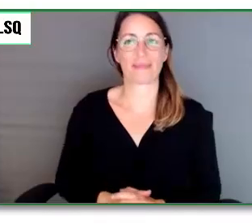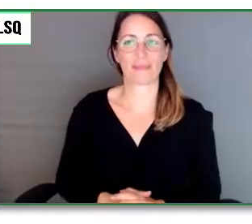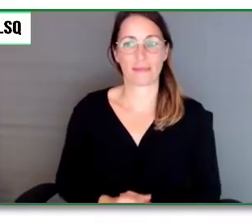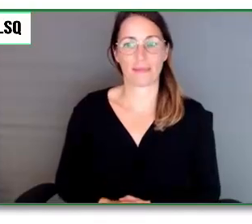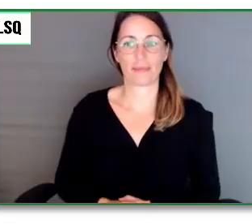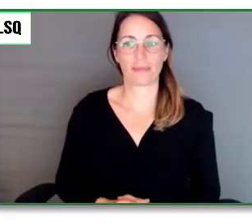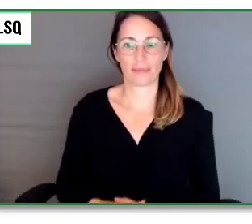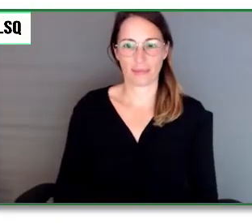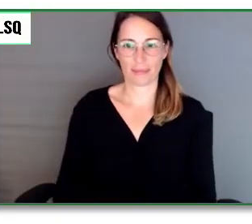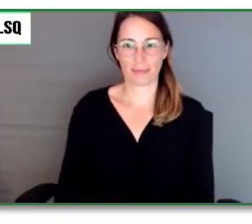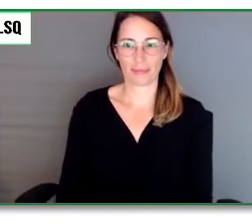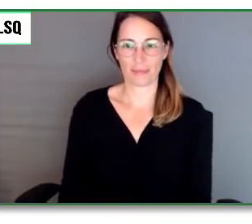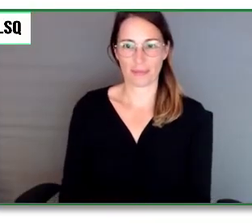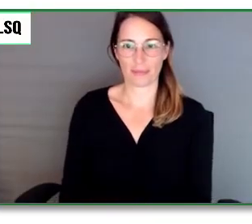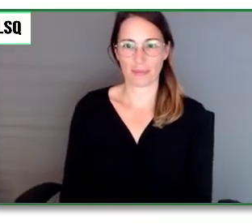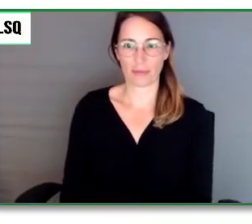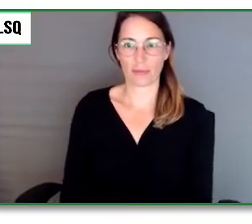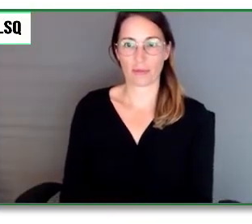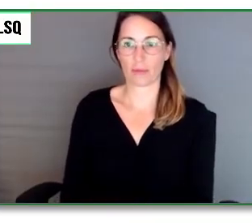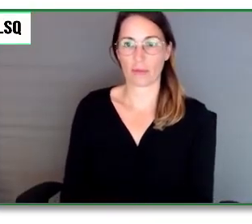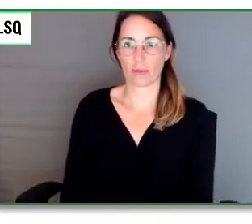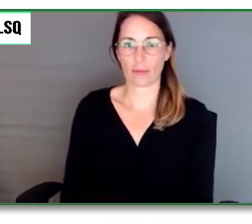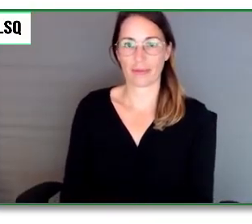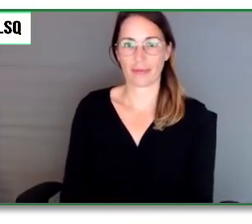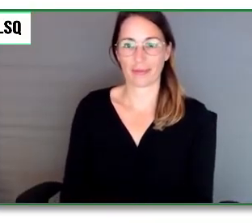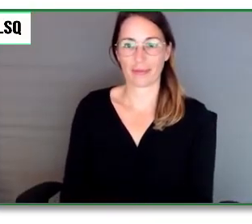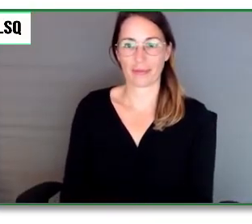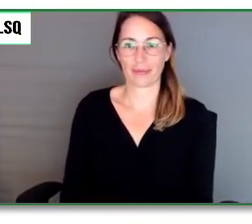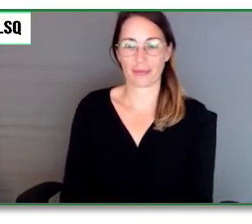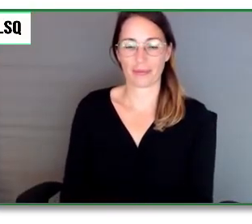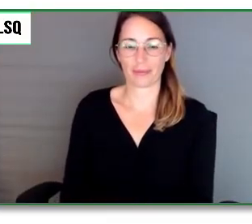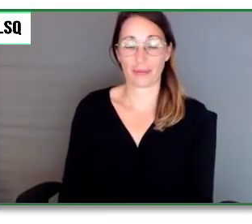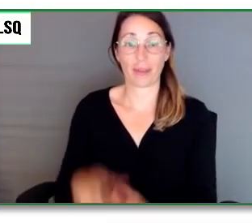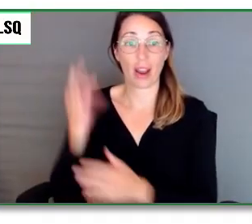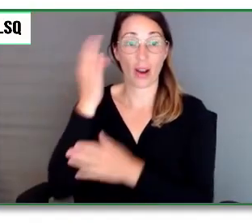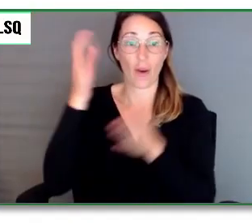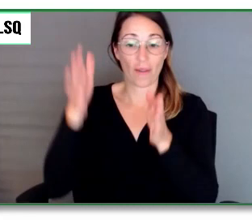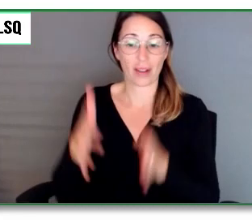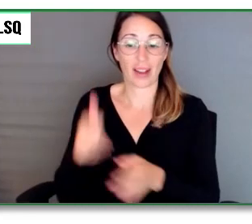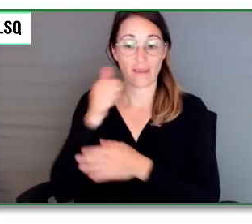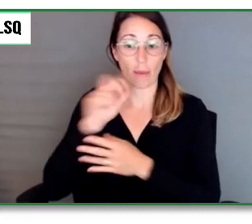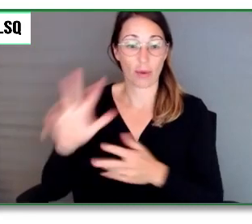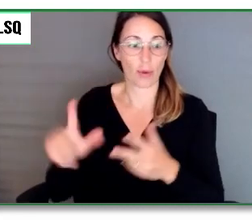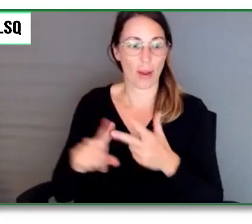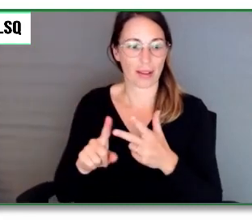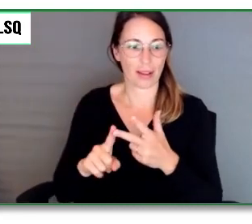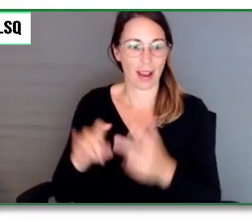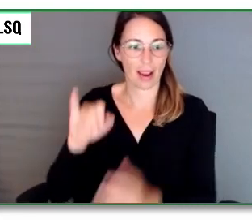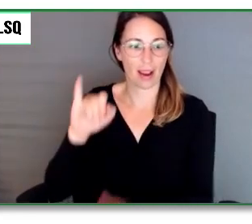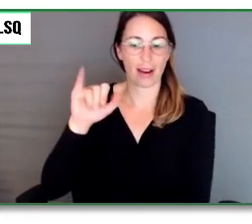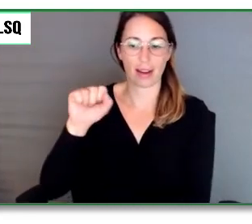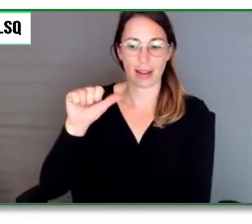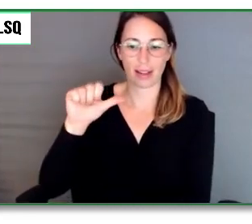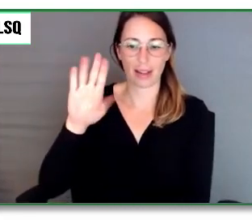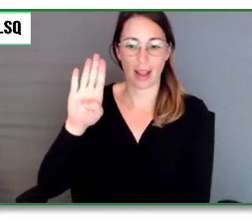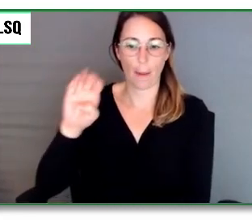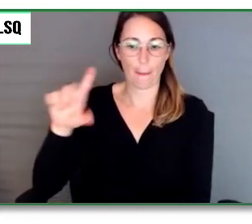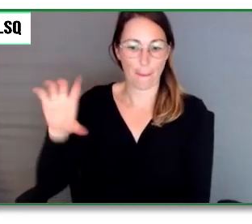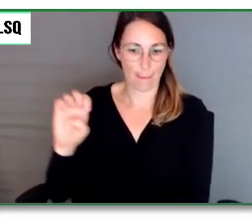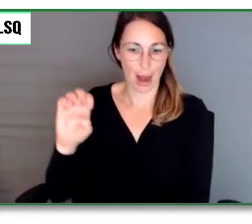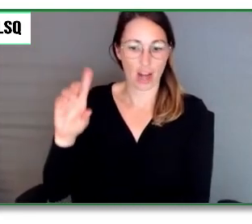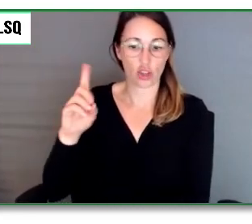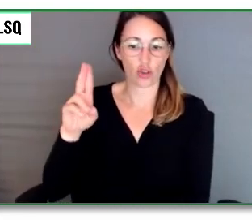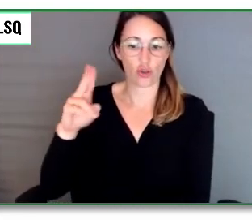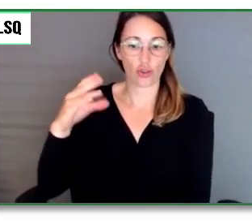Notre troisième conférence hier, cet après-midi,'est Isabelle Duchamp. Elle est actuelle présidente du conseil d'administration de Quiroule.